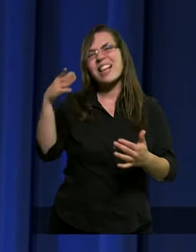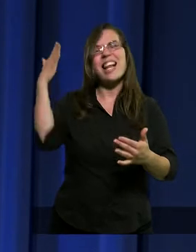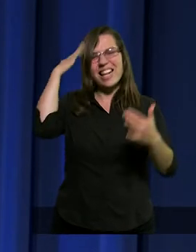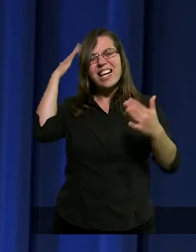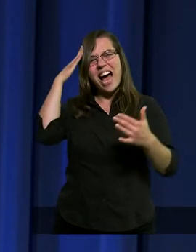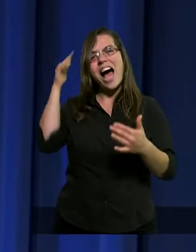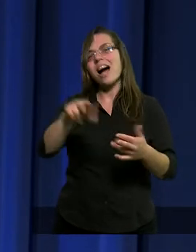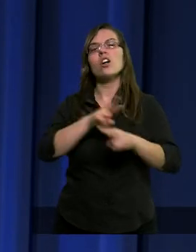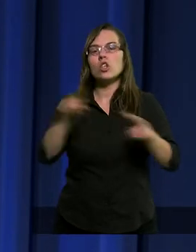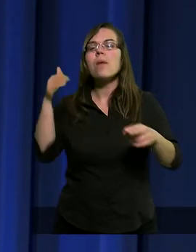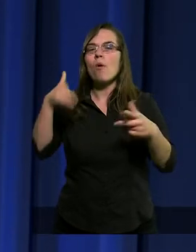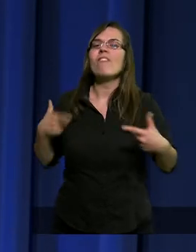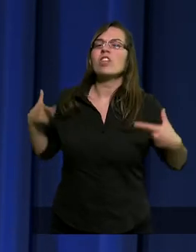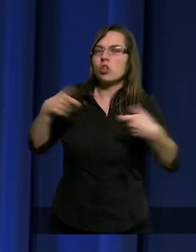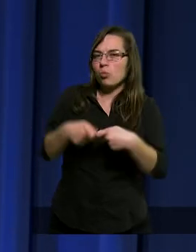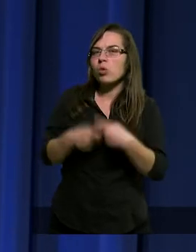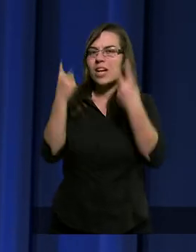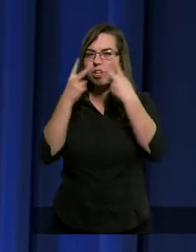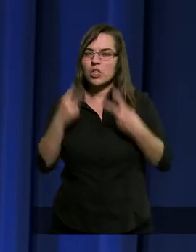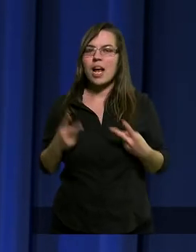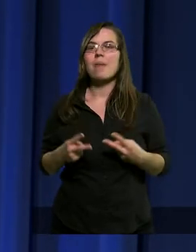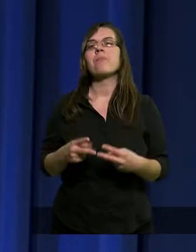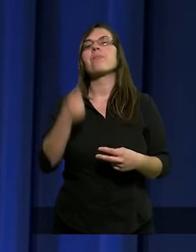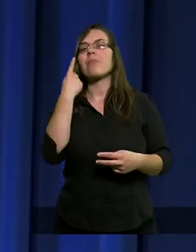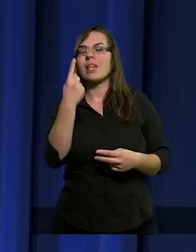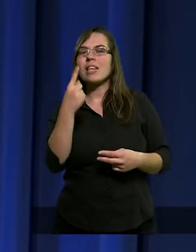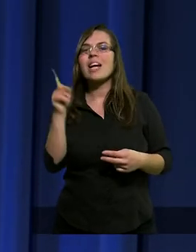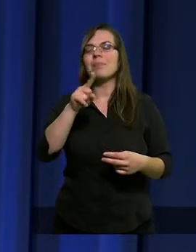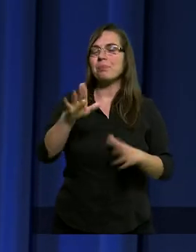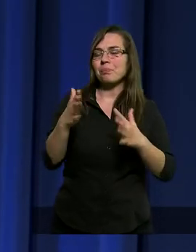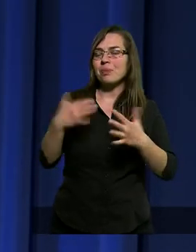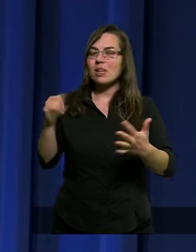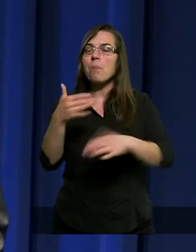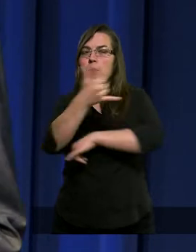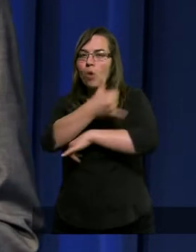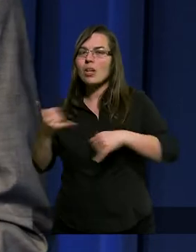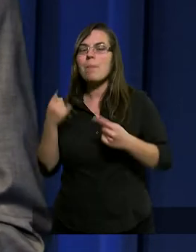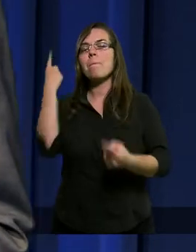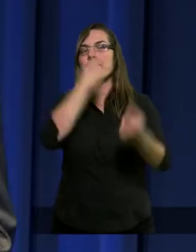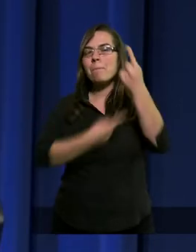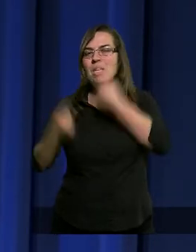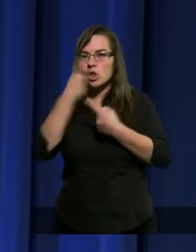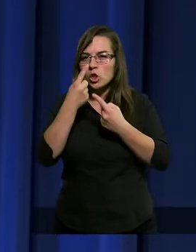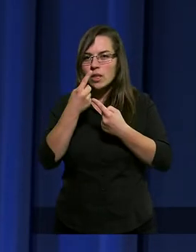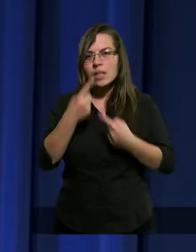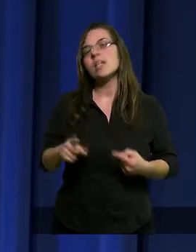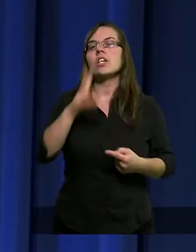rzeczy i możemy wspólnie czytać. Jest między innymi podkreślona myśl,